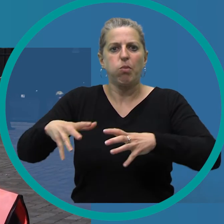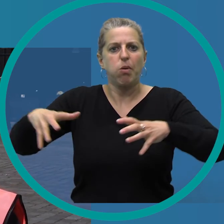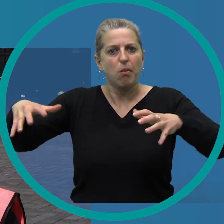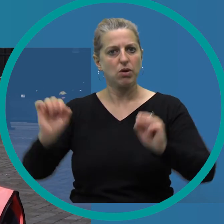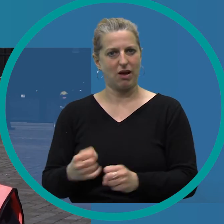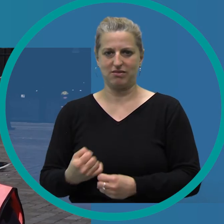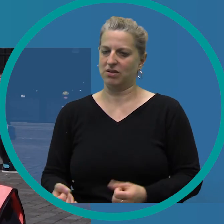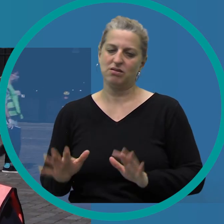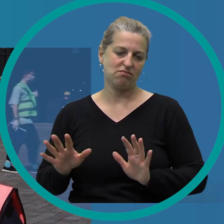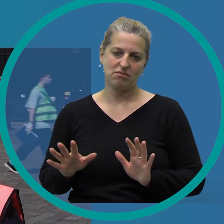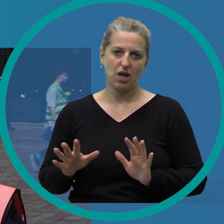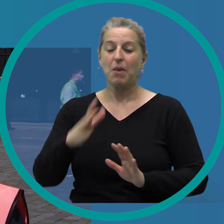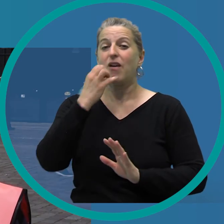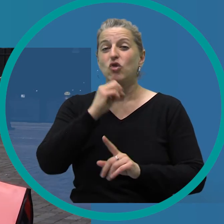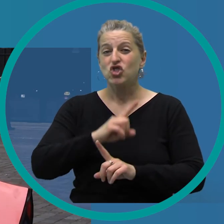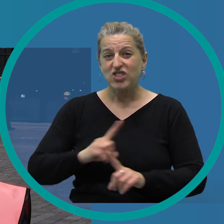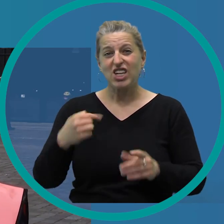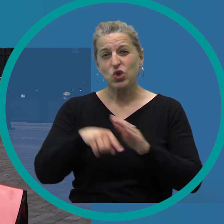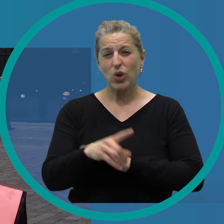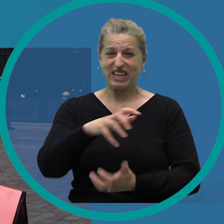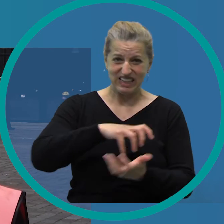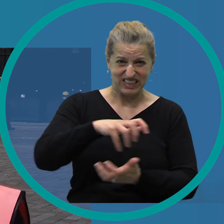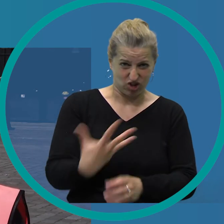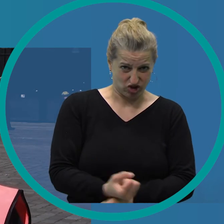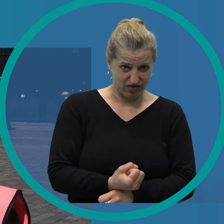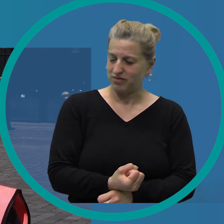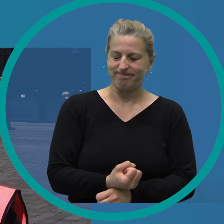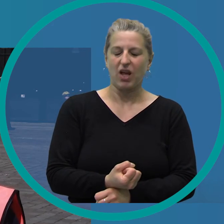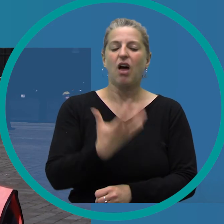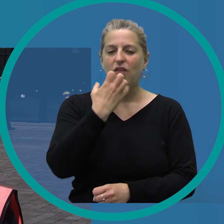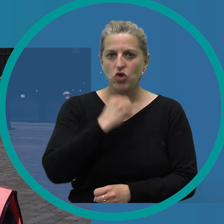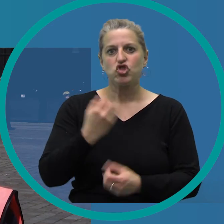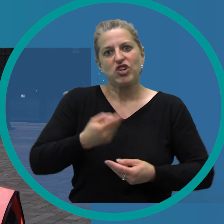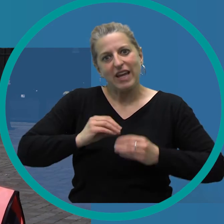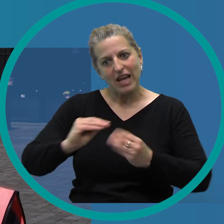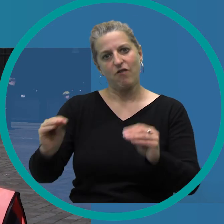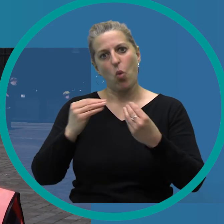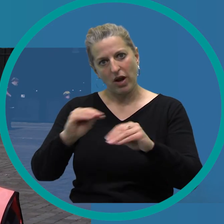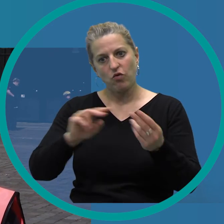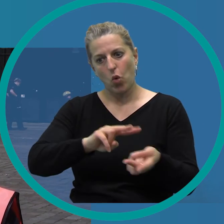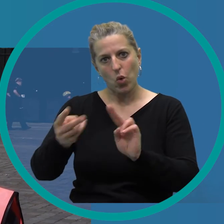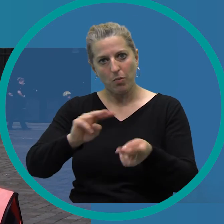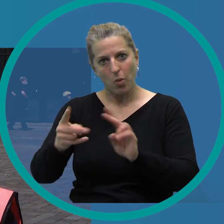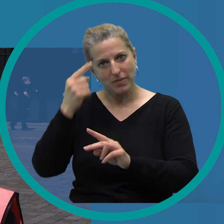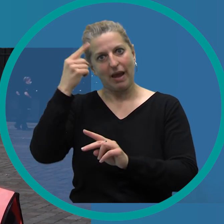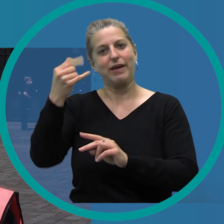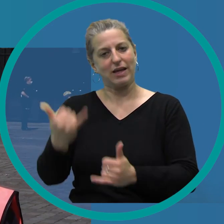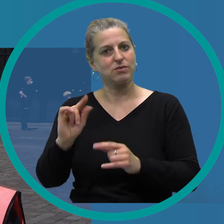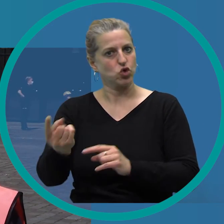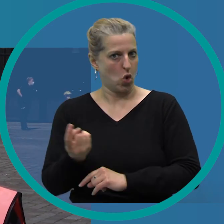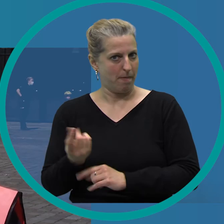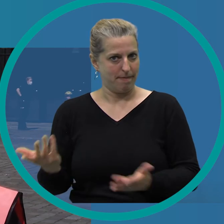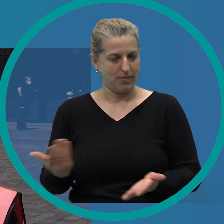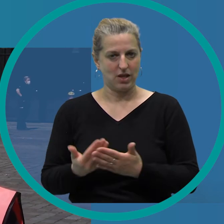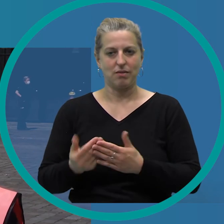weiter wächst. Aber das möchten wir eben nicht durch eine Krise erreichen, sondern durch geplante Transformation, die jetzt endlich geschehen muss. Und wir können